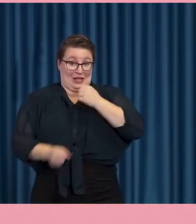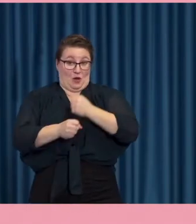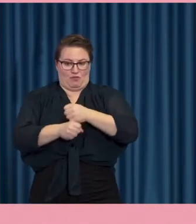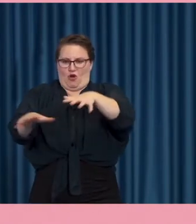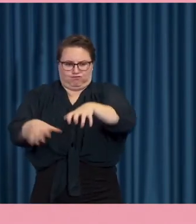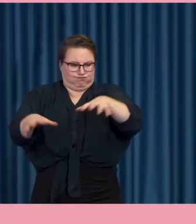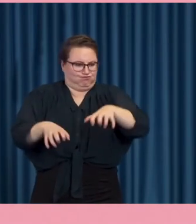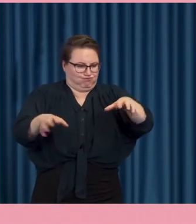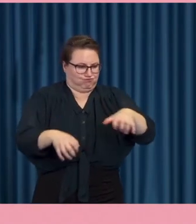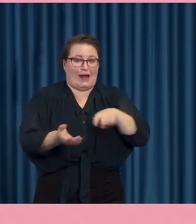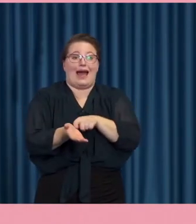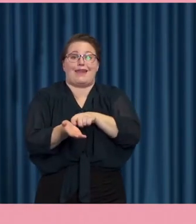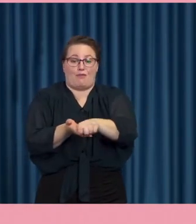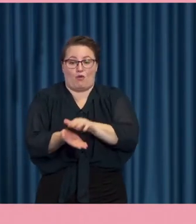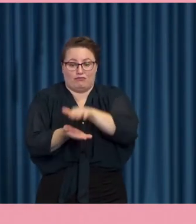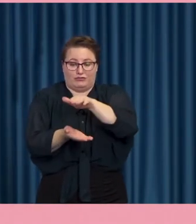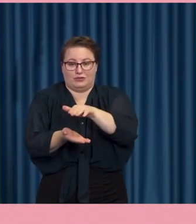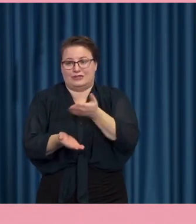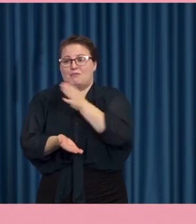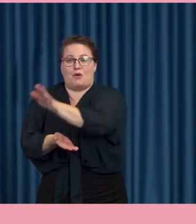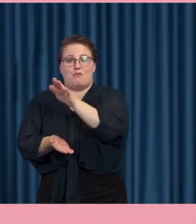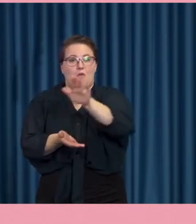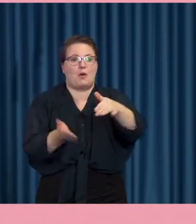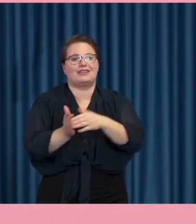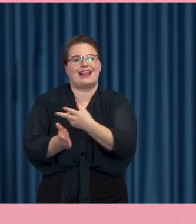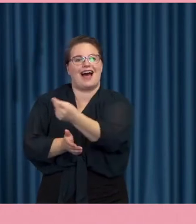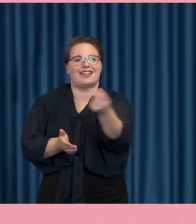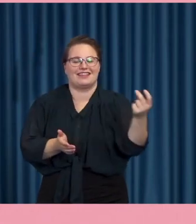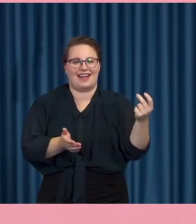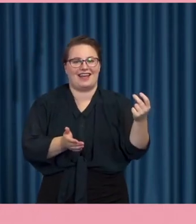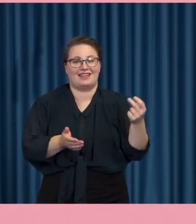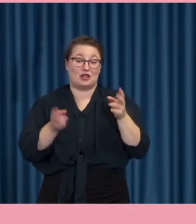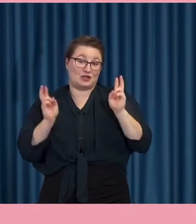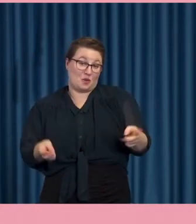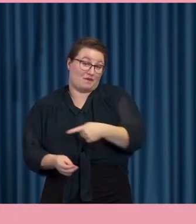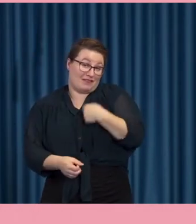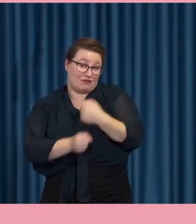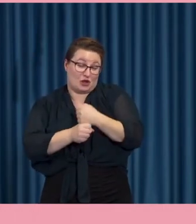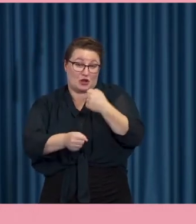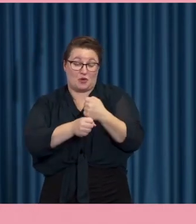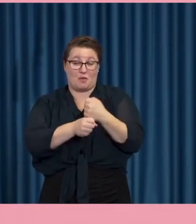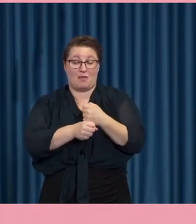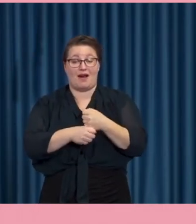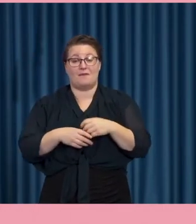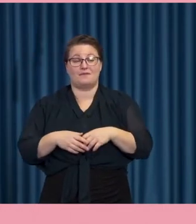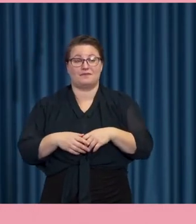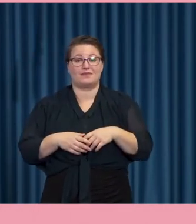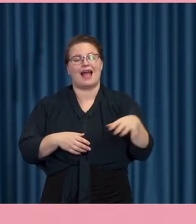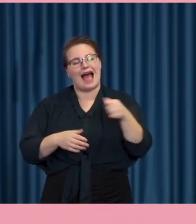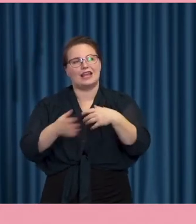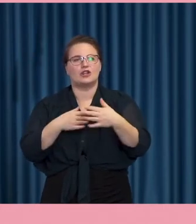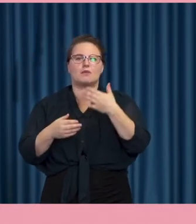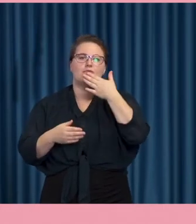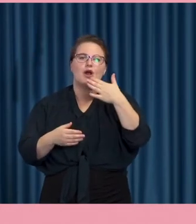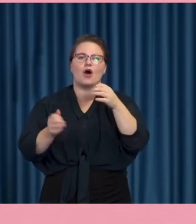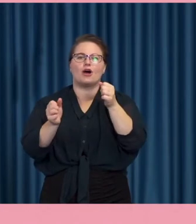rapport för att sprida kunskapen till andra. det är lite så Digidel-nätverket försöker jobba att alla gör bra saker på sin